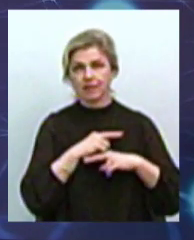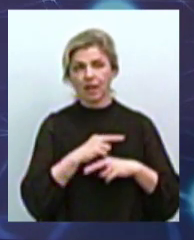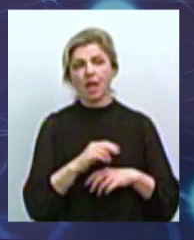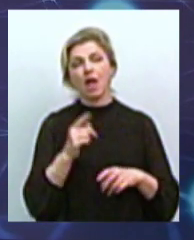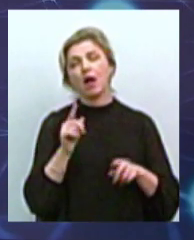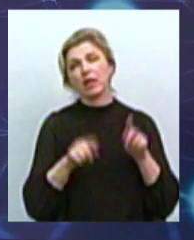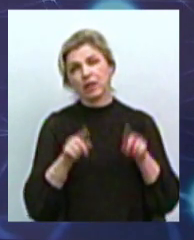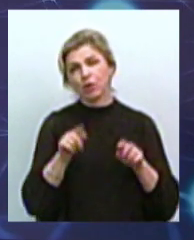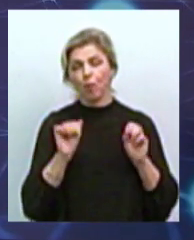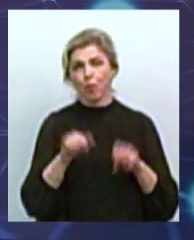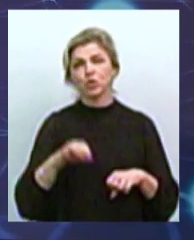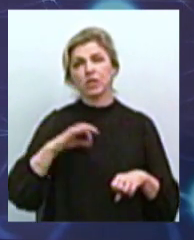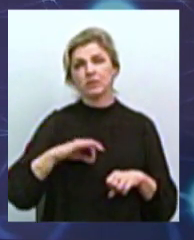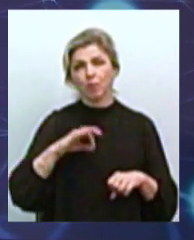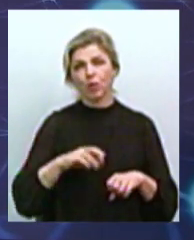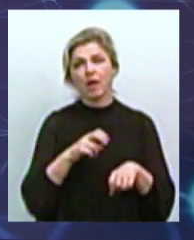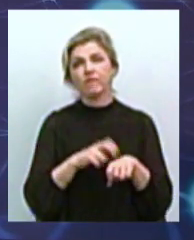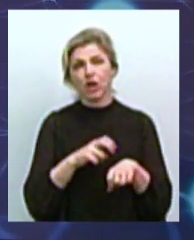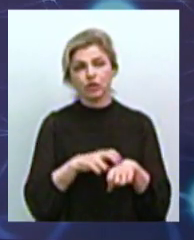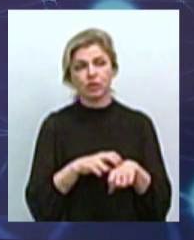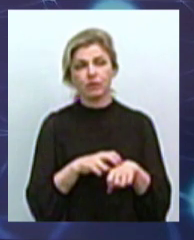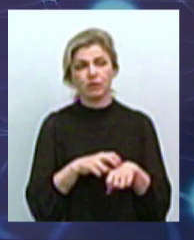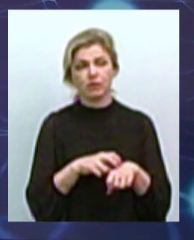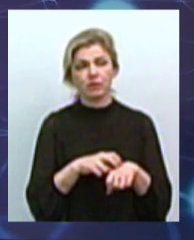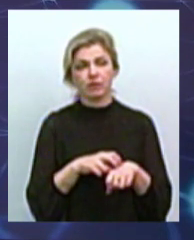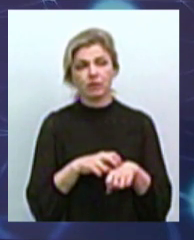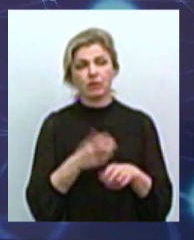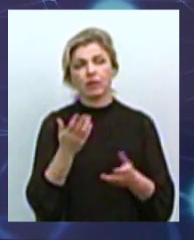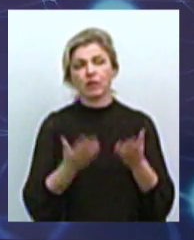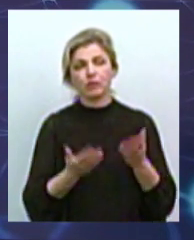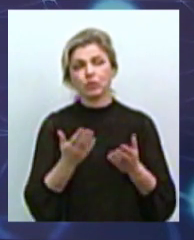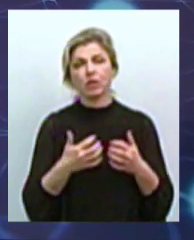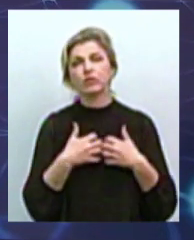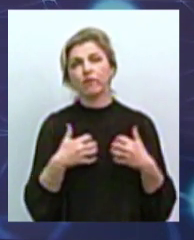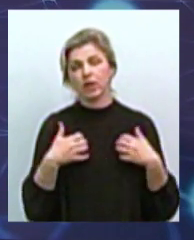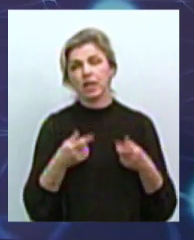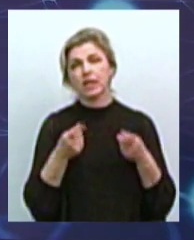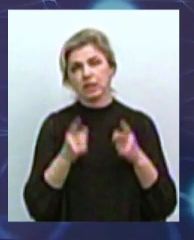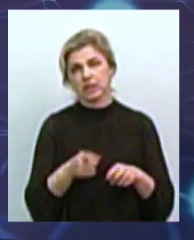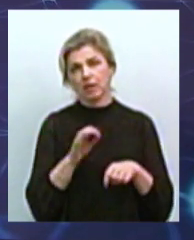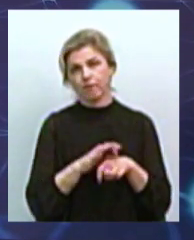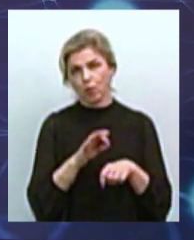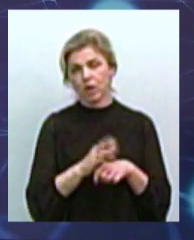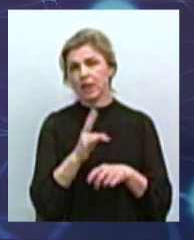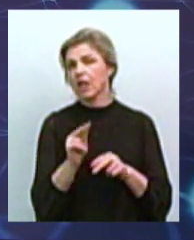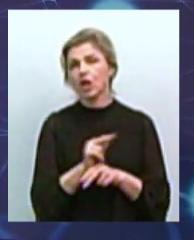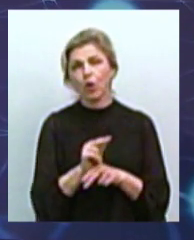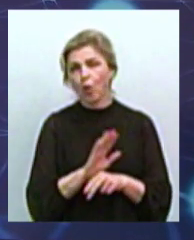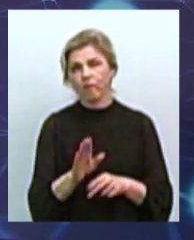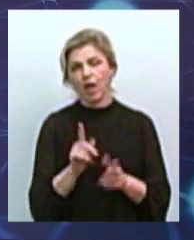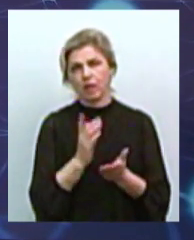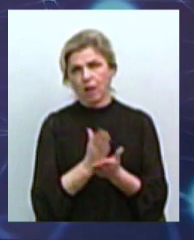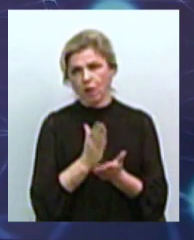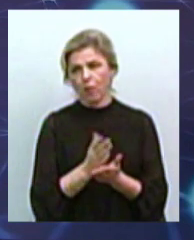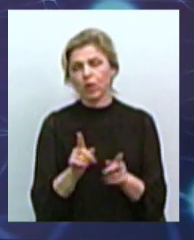можуть використовувати ветеринарні лікарі, я перепрошую, якщо тварина дійсно хвора, невилікована і знаходиться в такому стані,